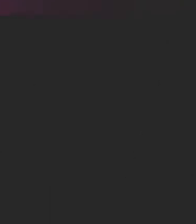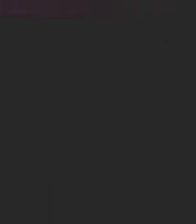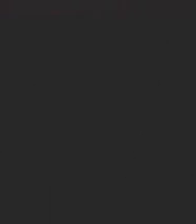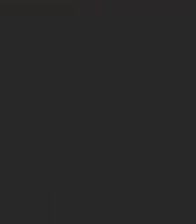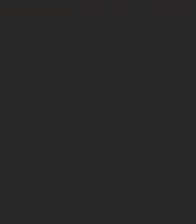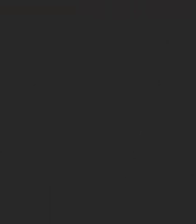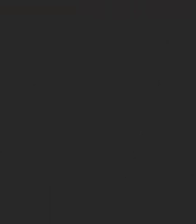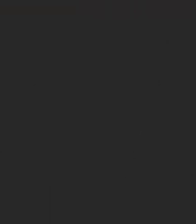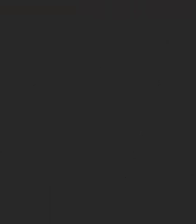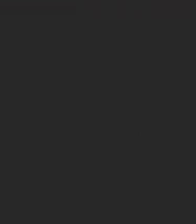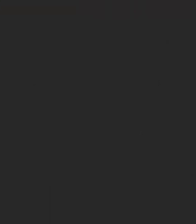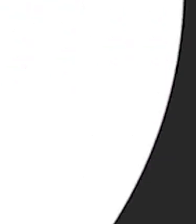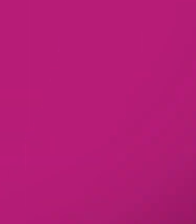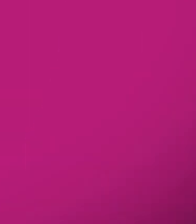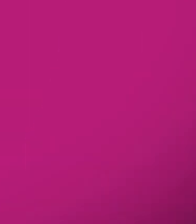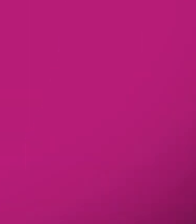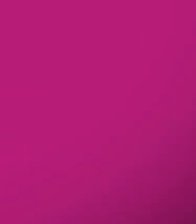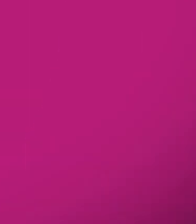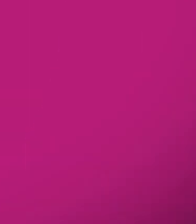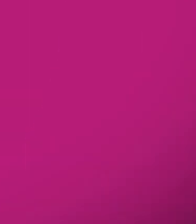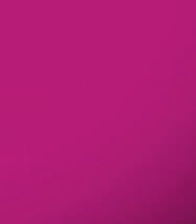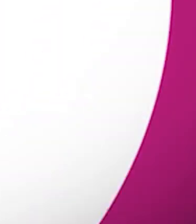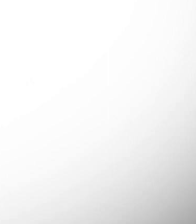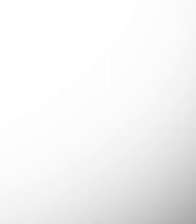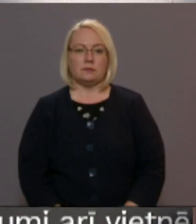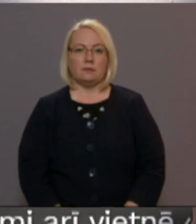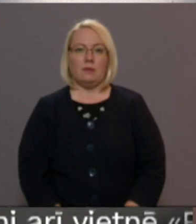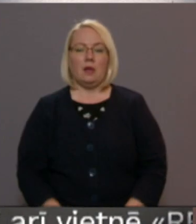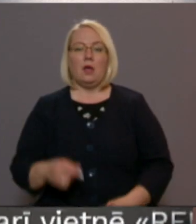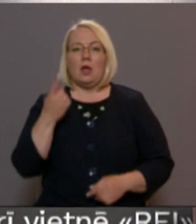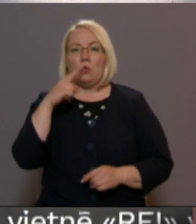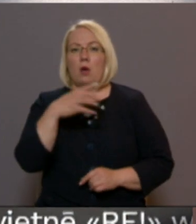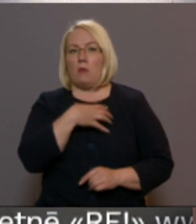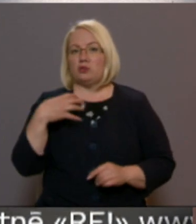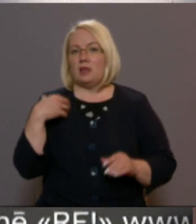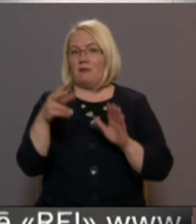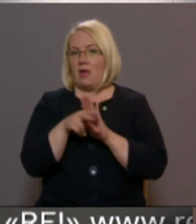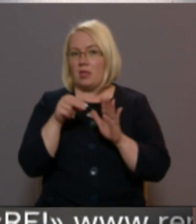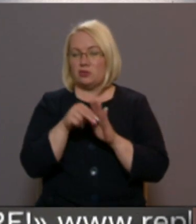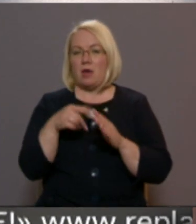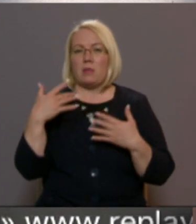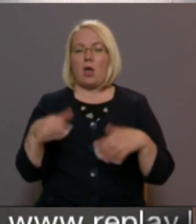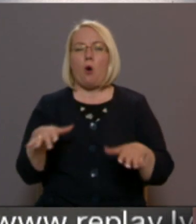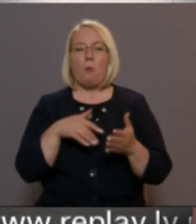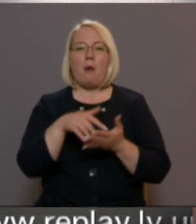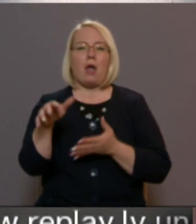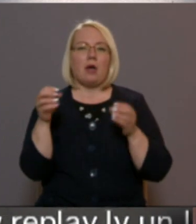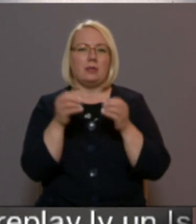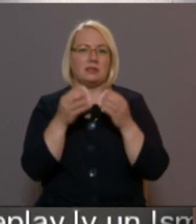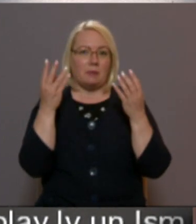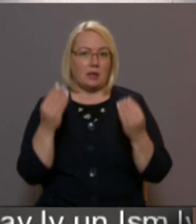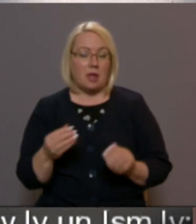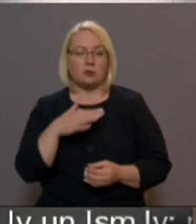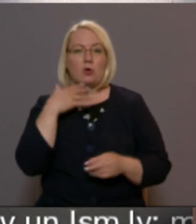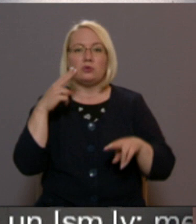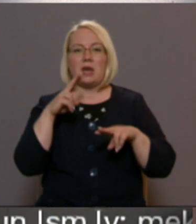Re, viss ēters ir te! Kopš pašvaldību vēlēšanām pagājušas desmit dienas un